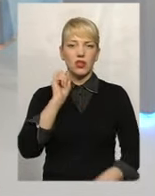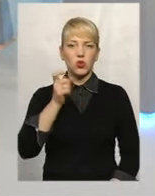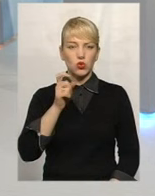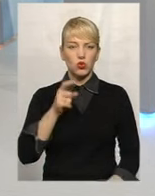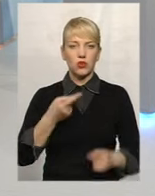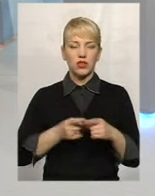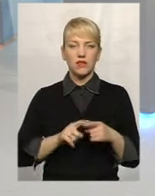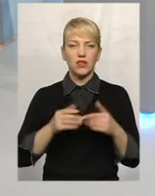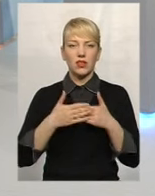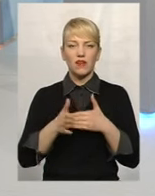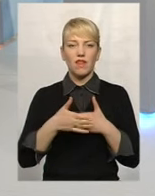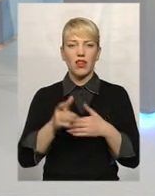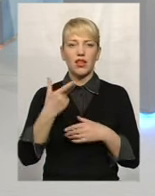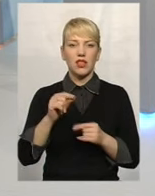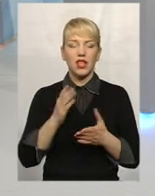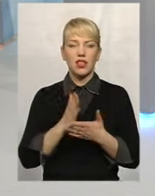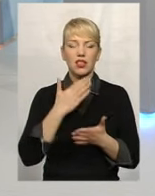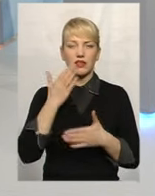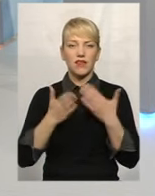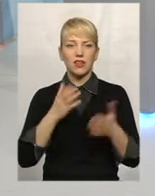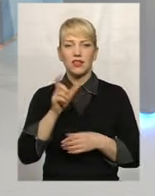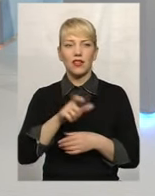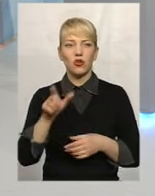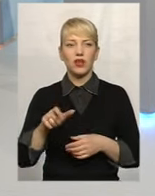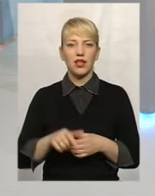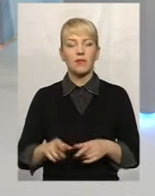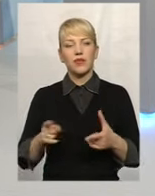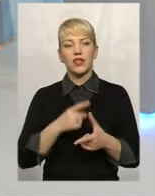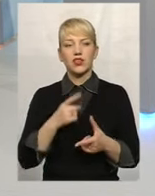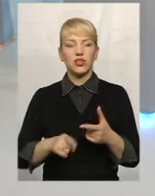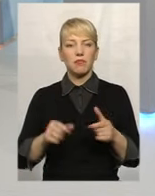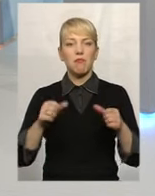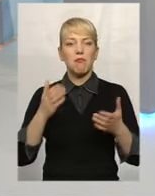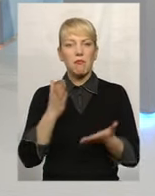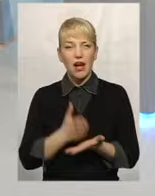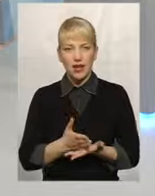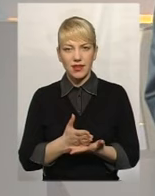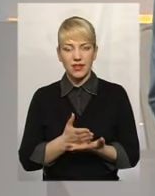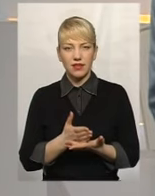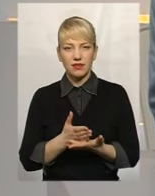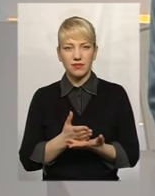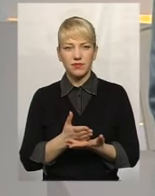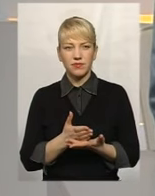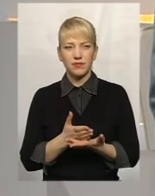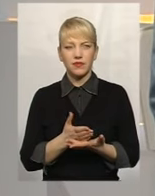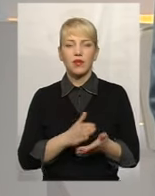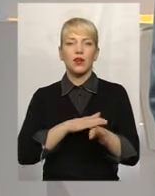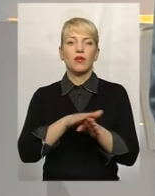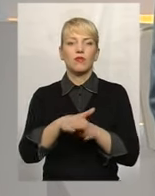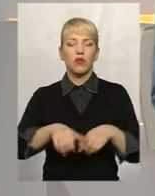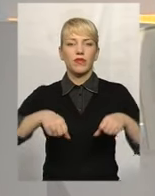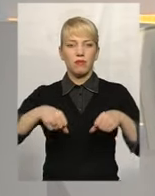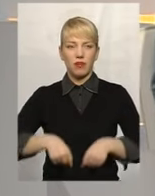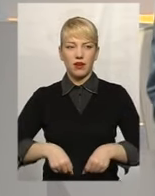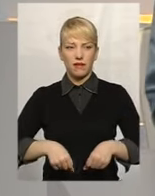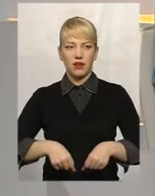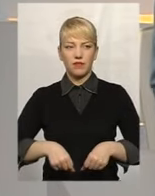де є звернення людей. Чи маєте повні права,